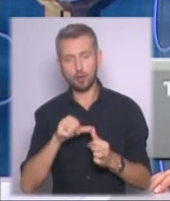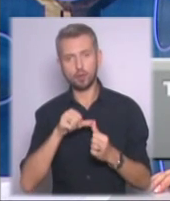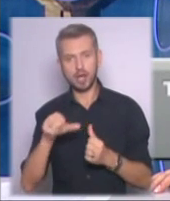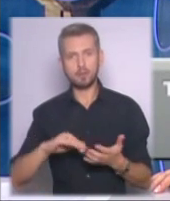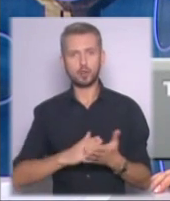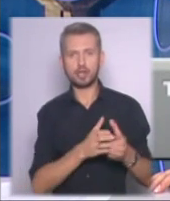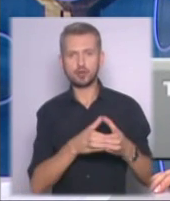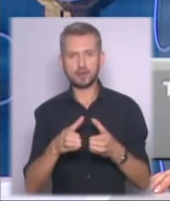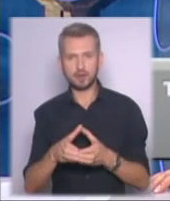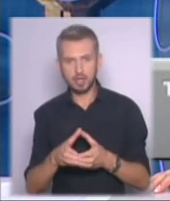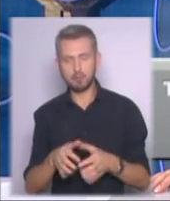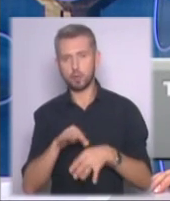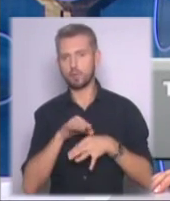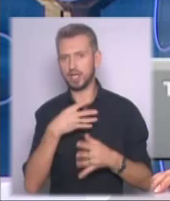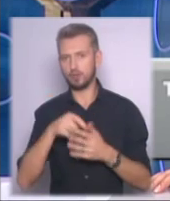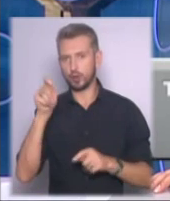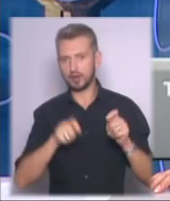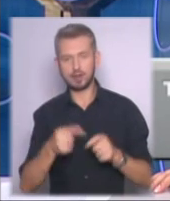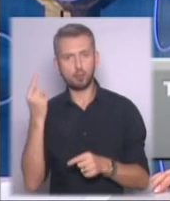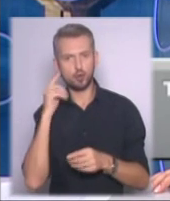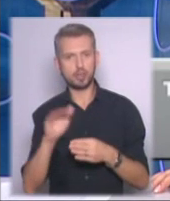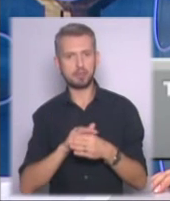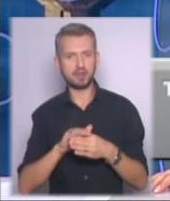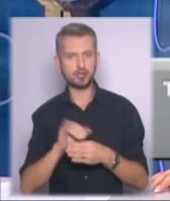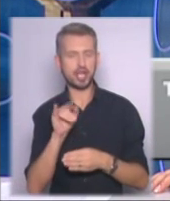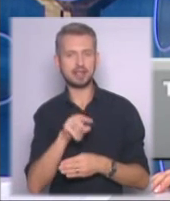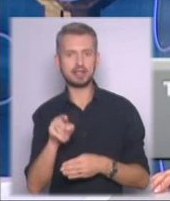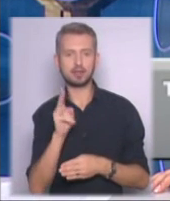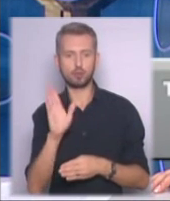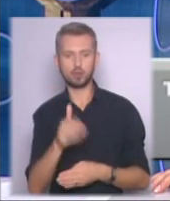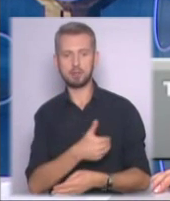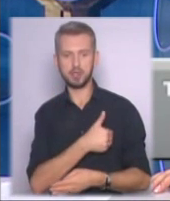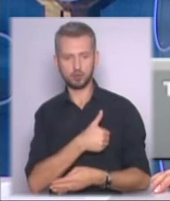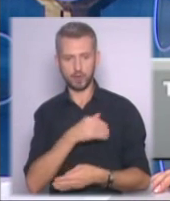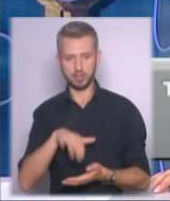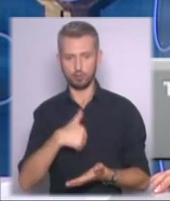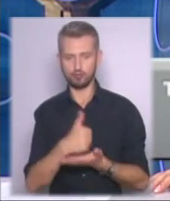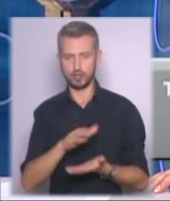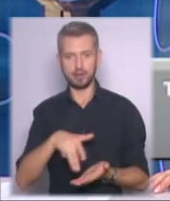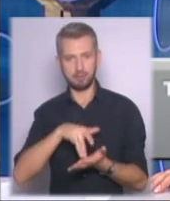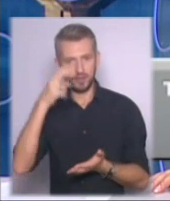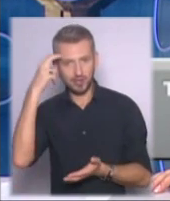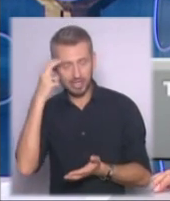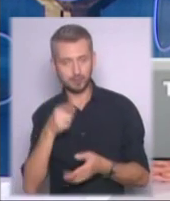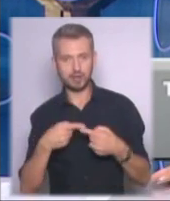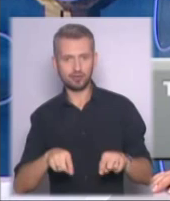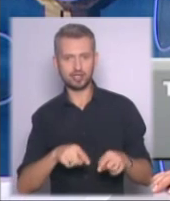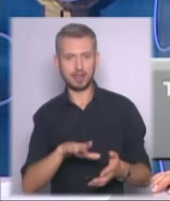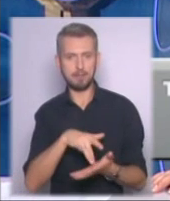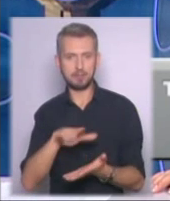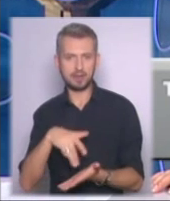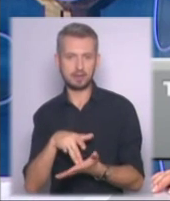сили вже провели свої з'їзди. Зокрема, ми вже почули прізвища і тих, хто буде претендувати і очолити місто Києва, і інші місця, зокрема